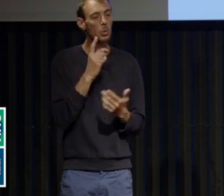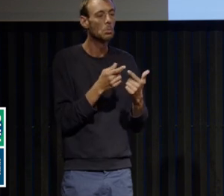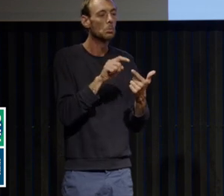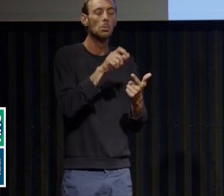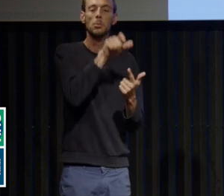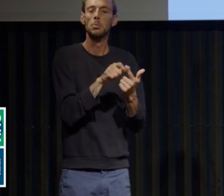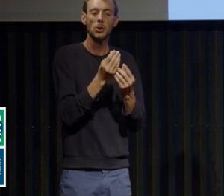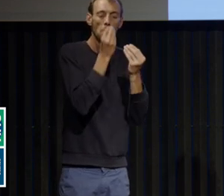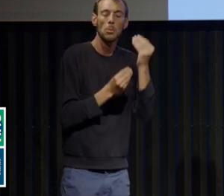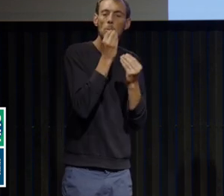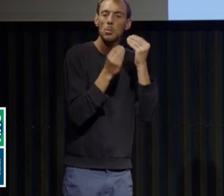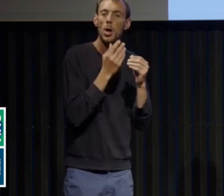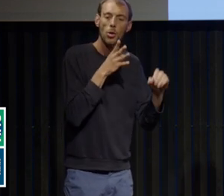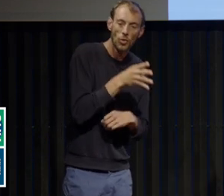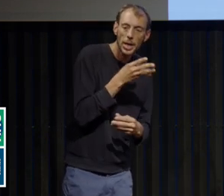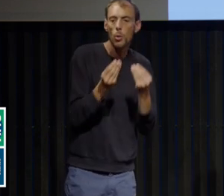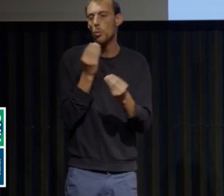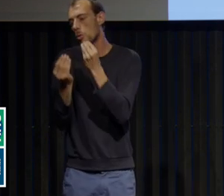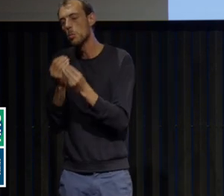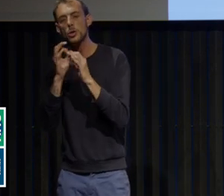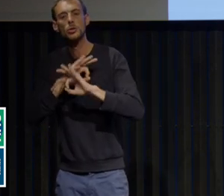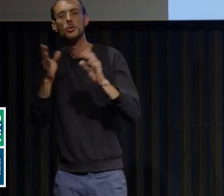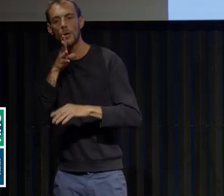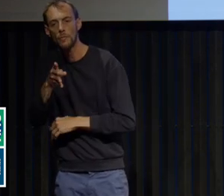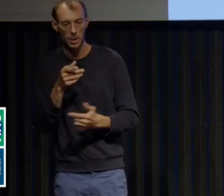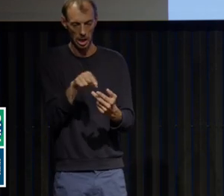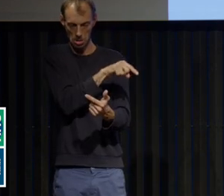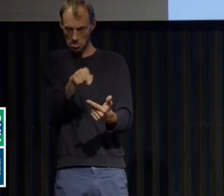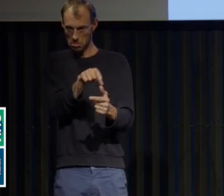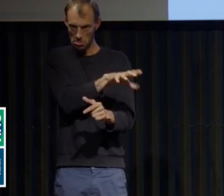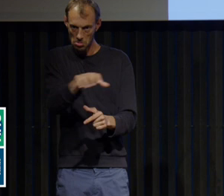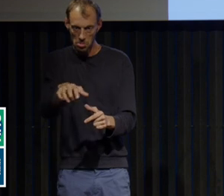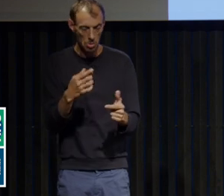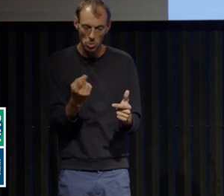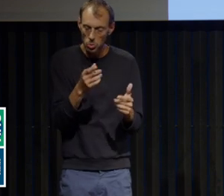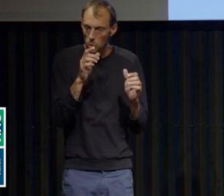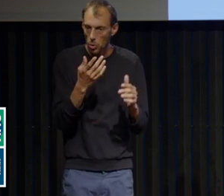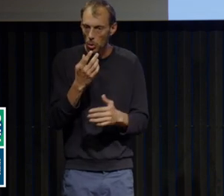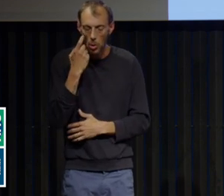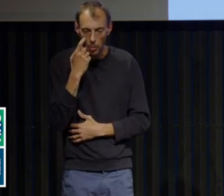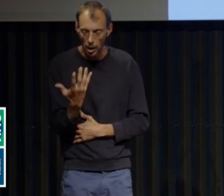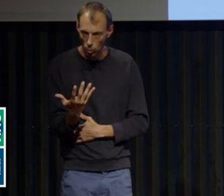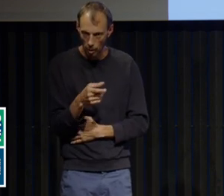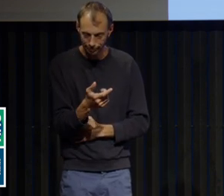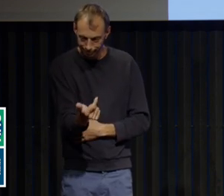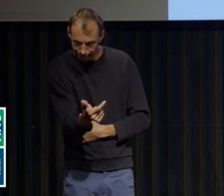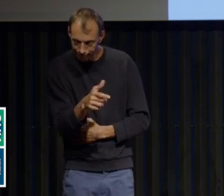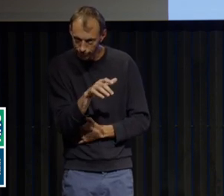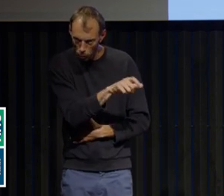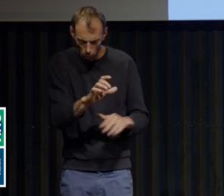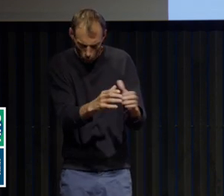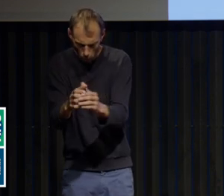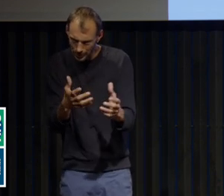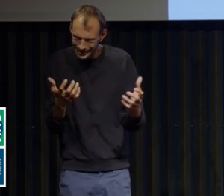'hyperphagie, bien, entre les crises, il y a toujours le désir d'être en